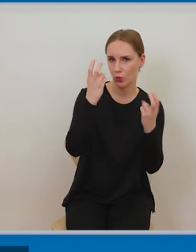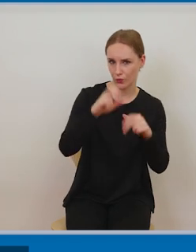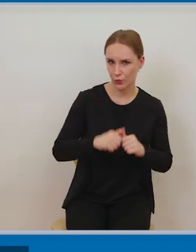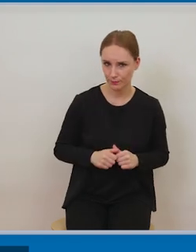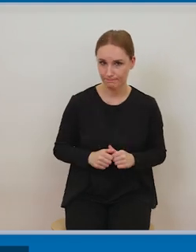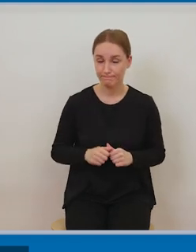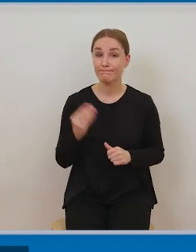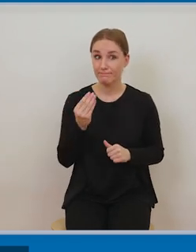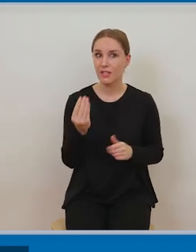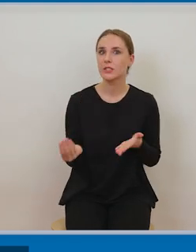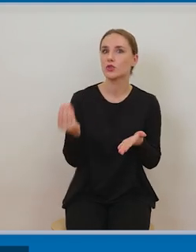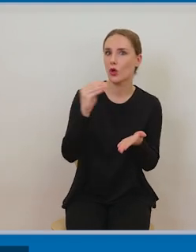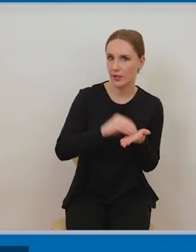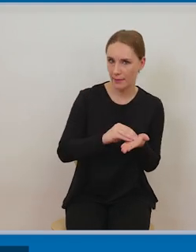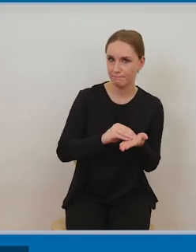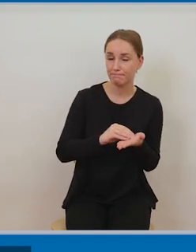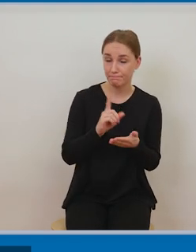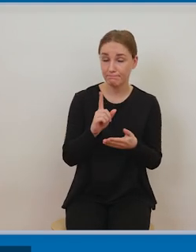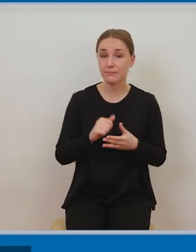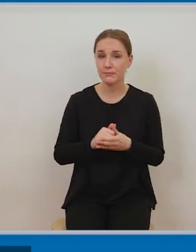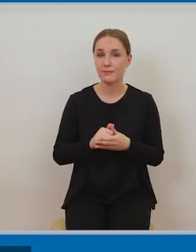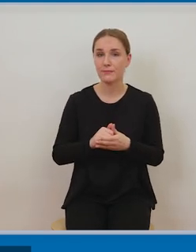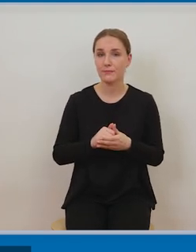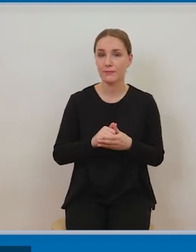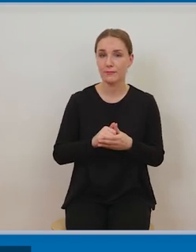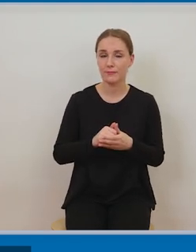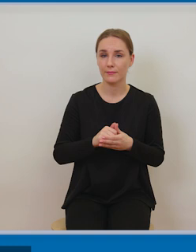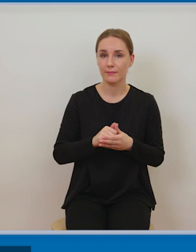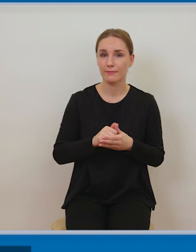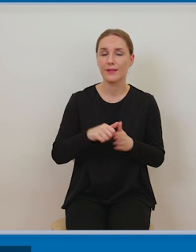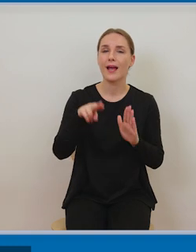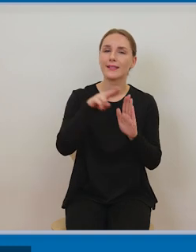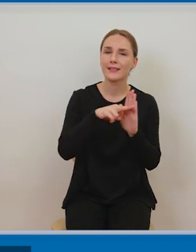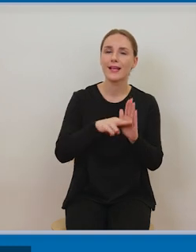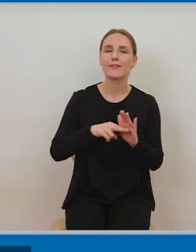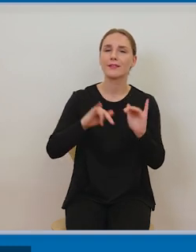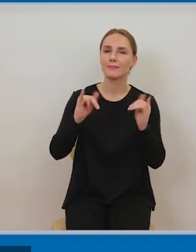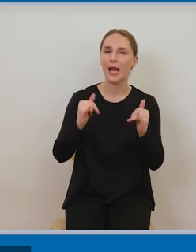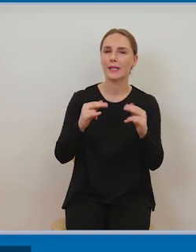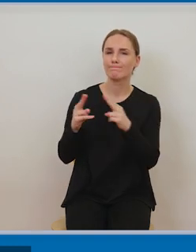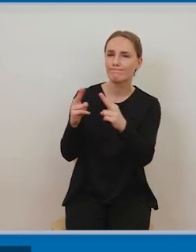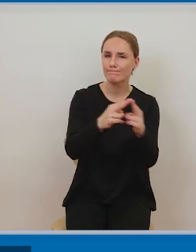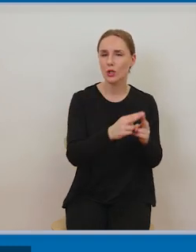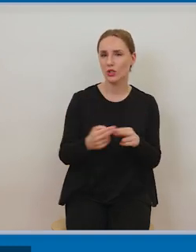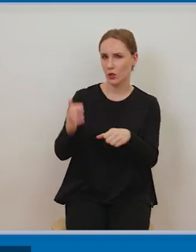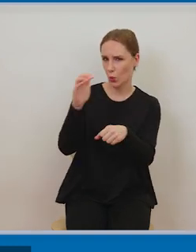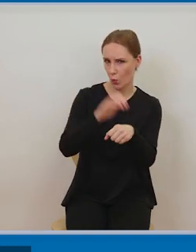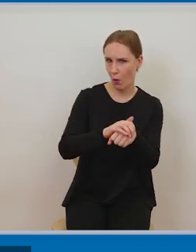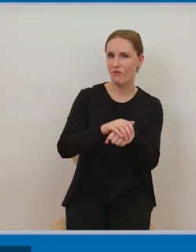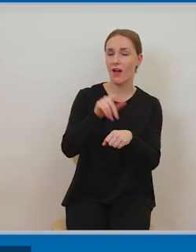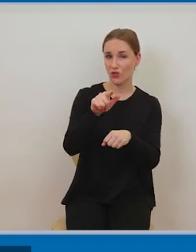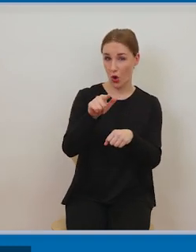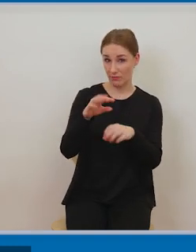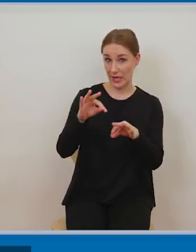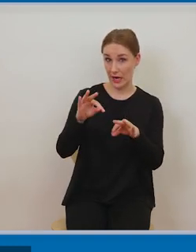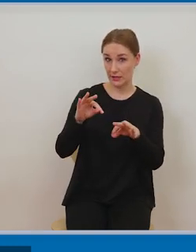prawa autorskich w umowie, to nie będzie przedmiot naszych dalszych uwag, ale wymaga to podkreślenia, mają swoje